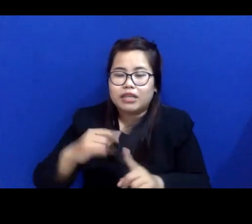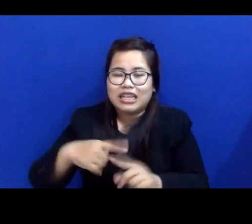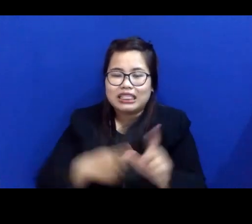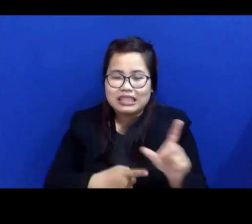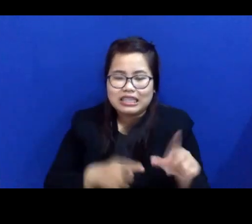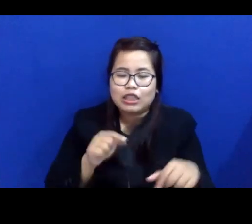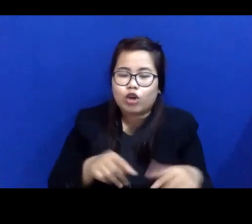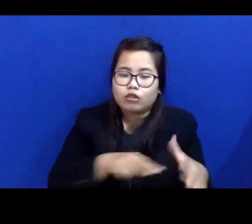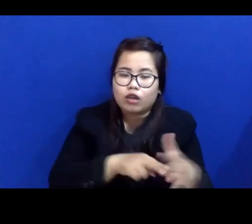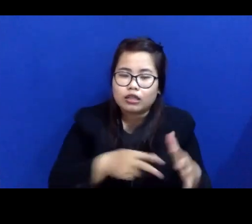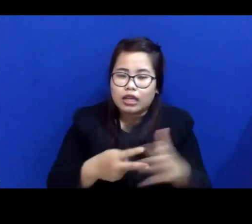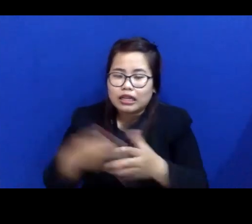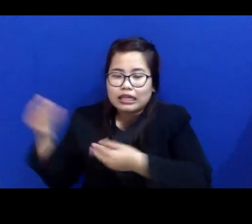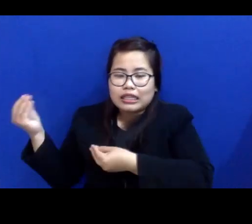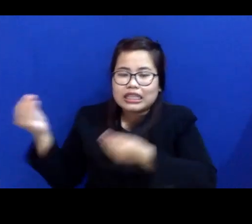Ketersediaan.